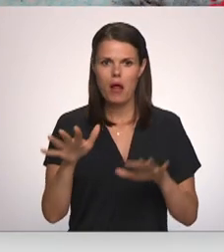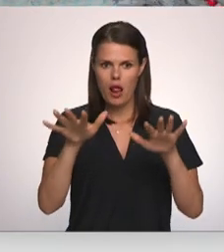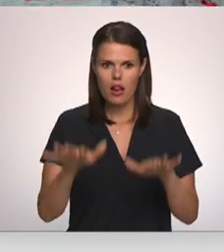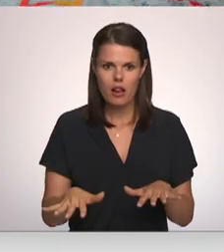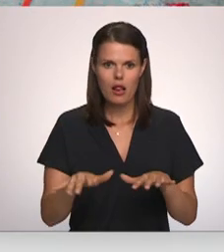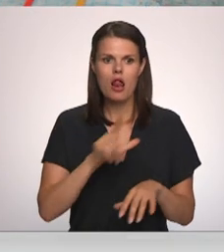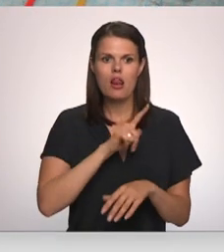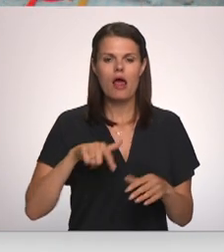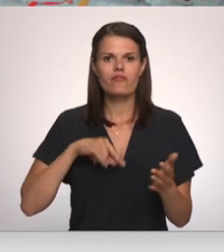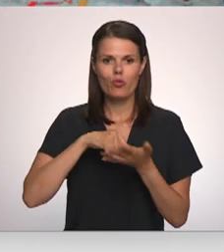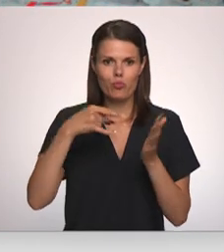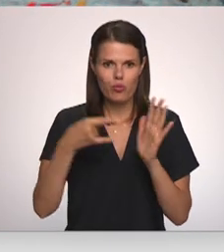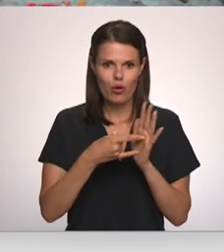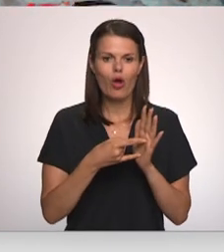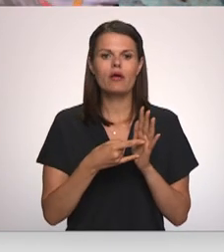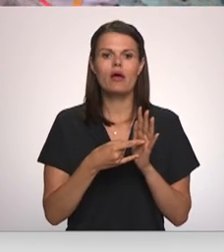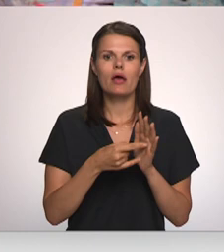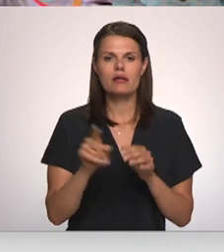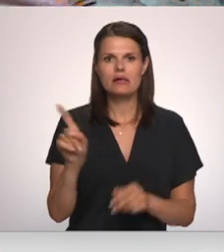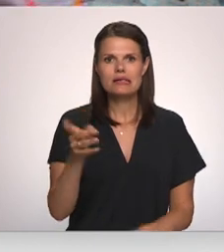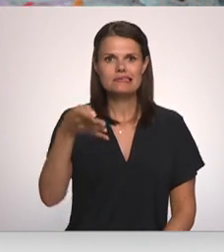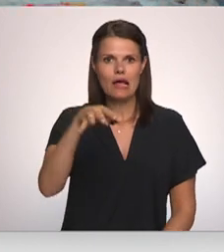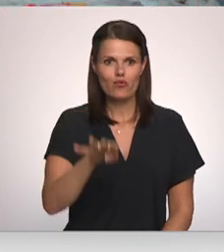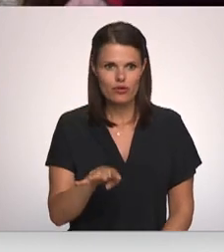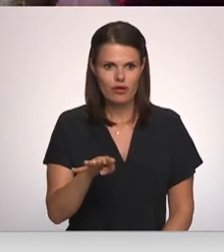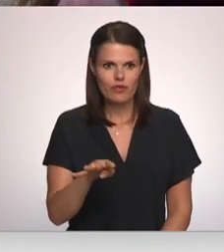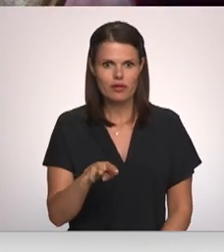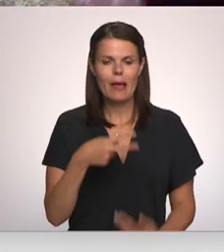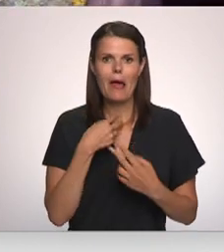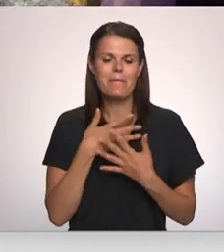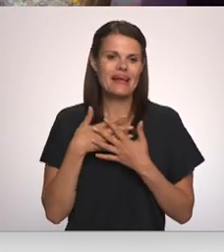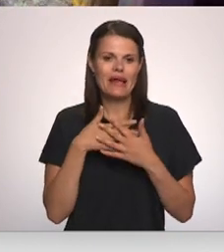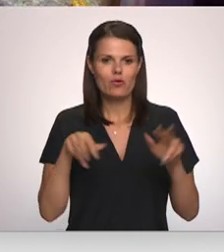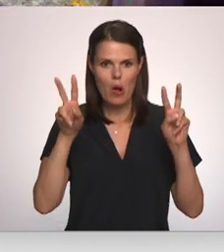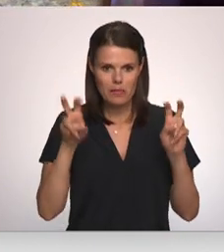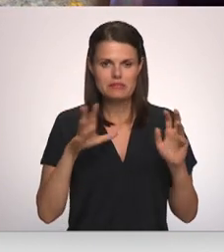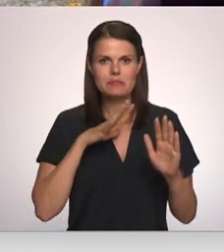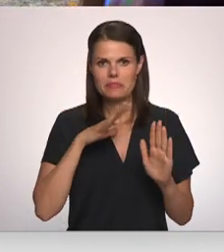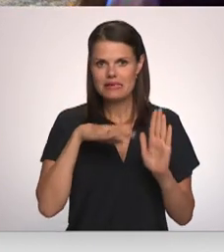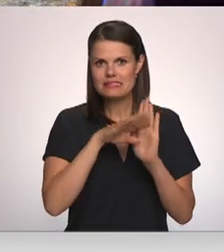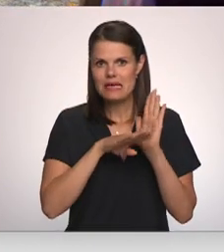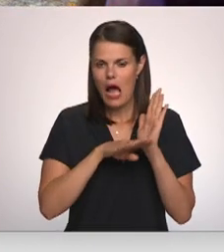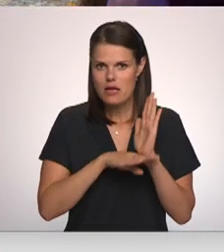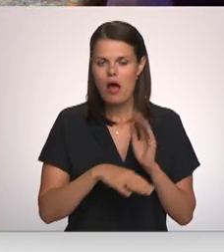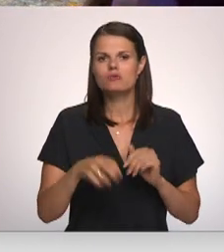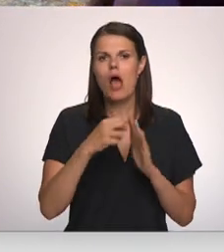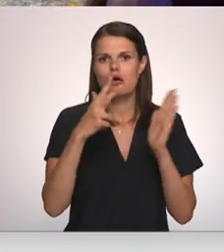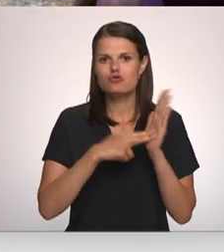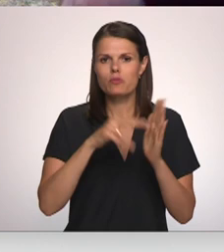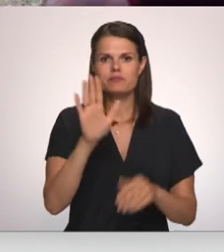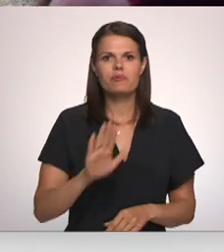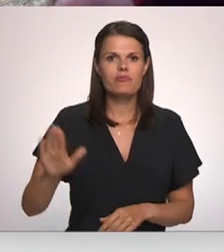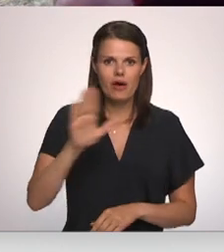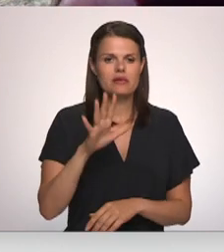projekts ierindojas ceturtē vietā. Brīnumiņš bija sāraksta no 18 metru valstiem,